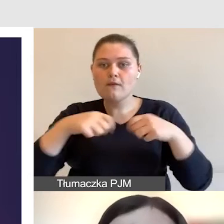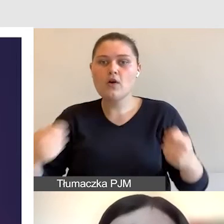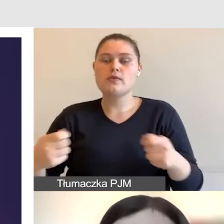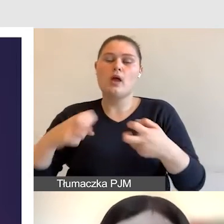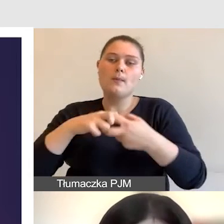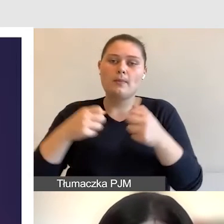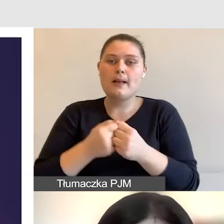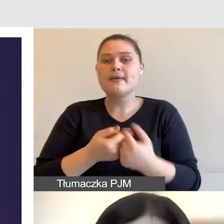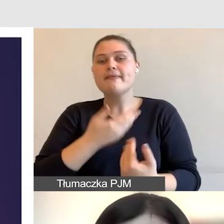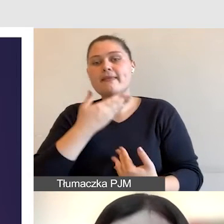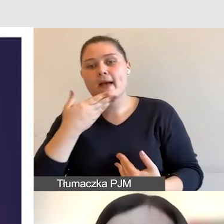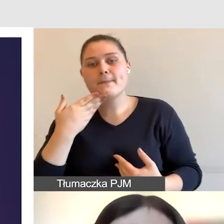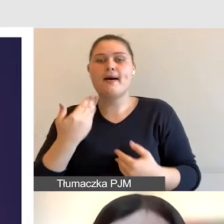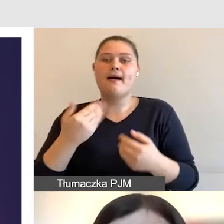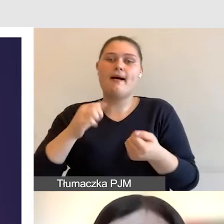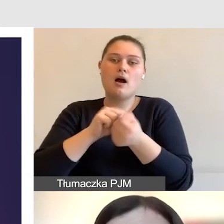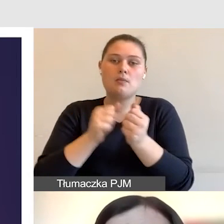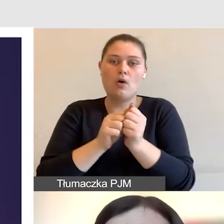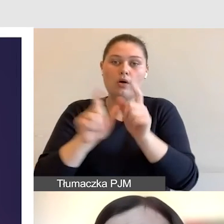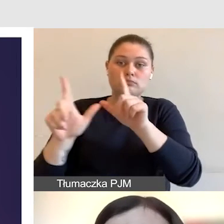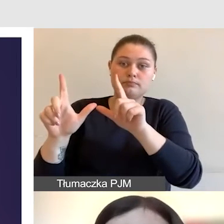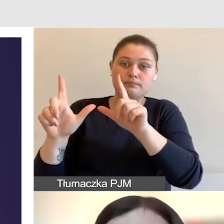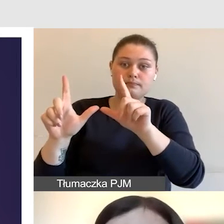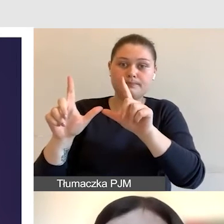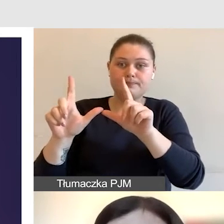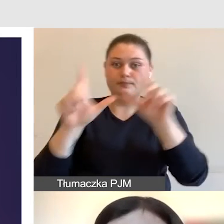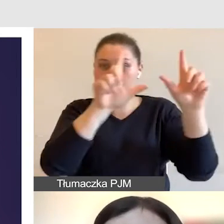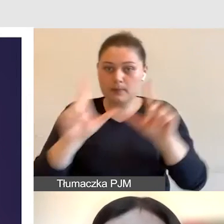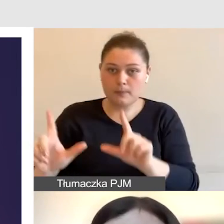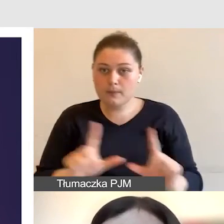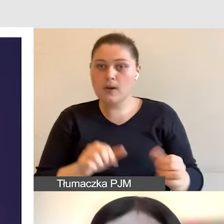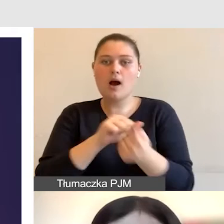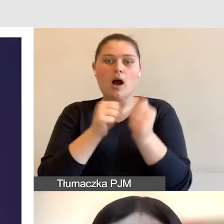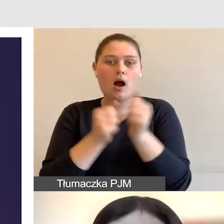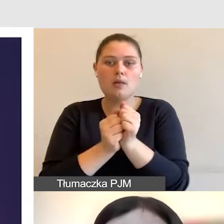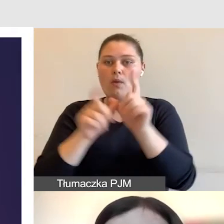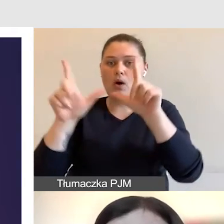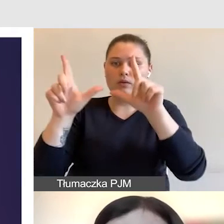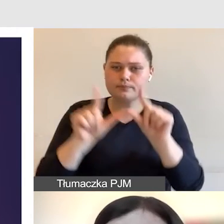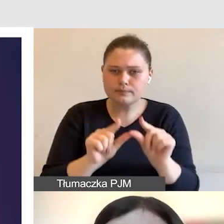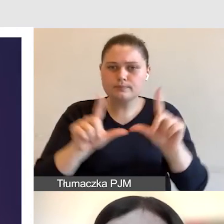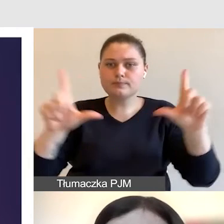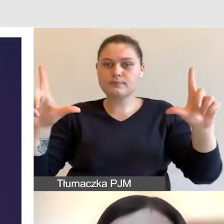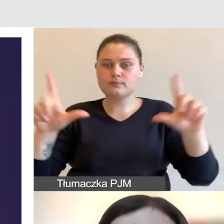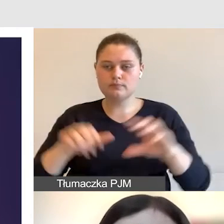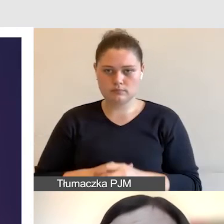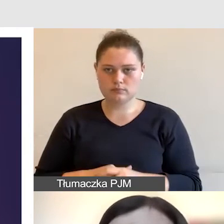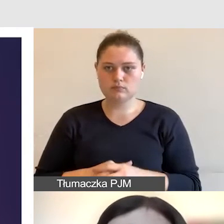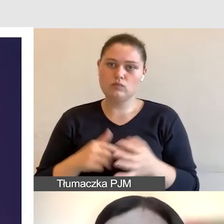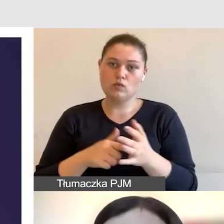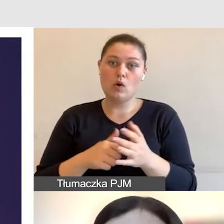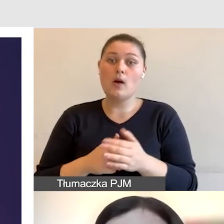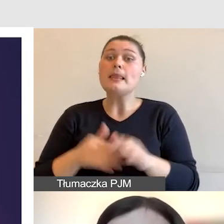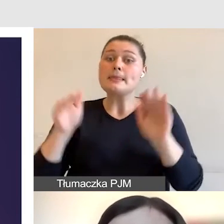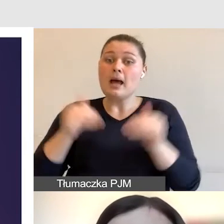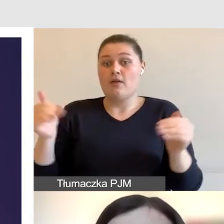pierwszych Zoom pozwolił na prowadzenie konferencji w kilku językach, przez kilka